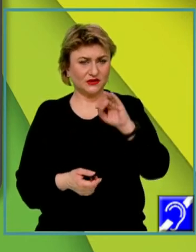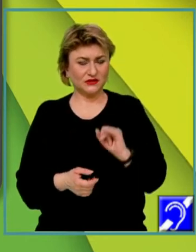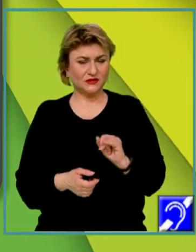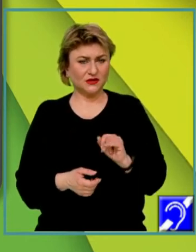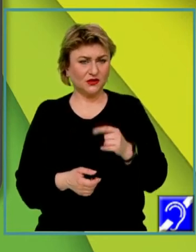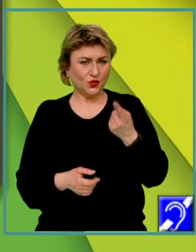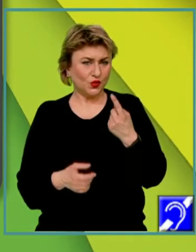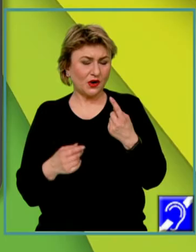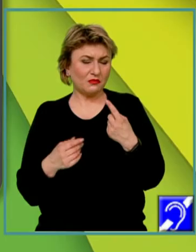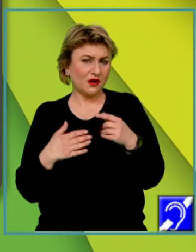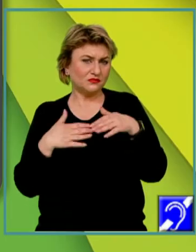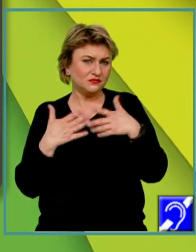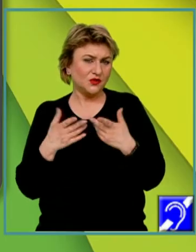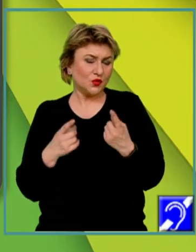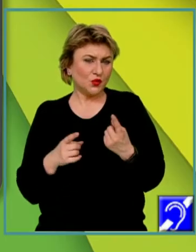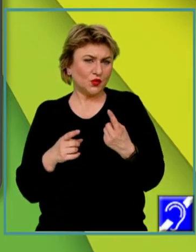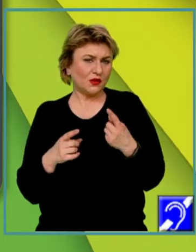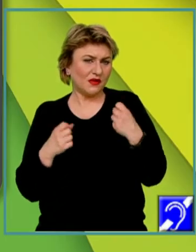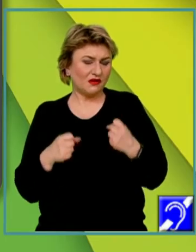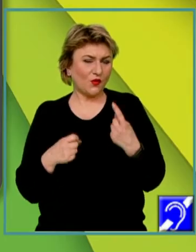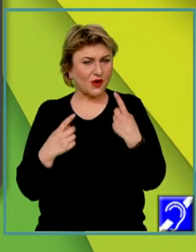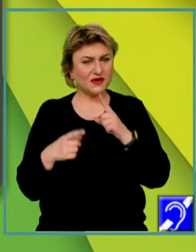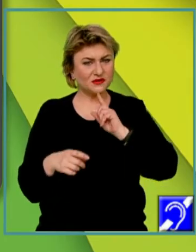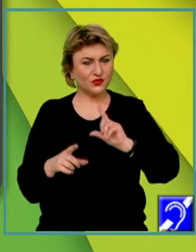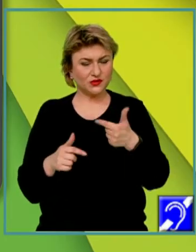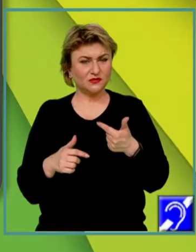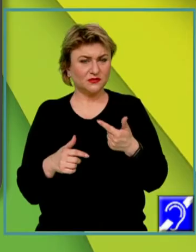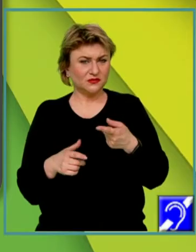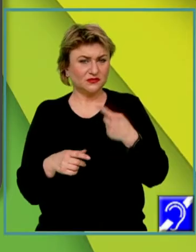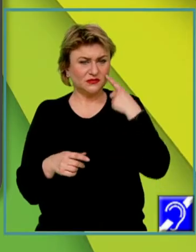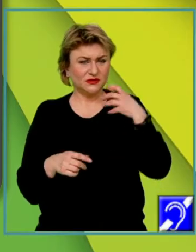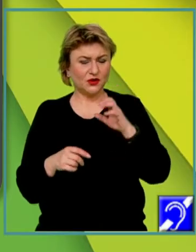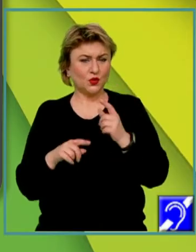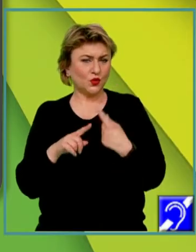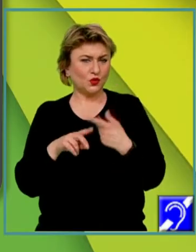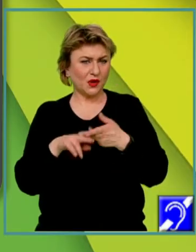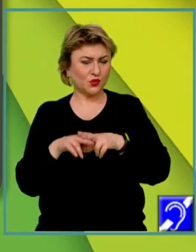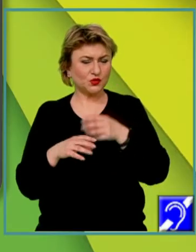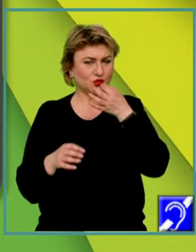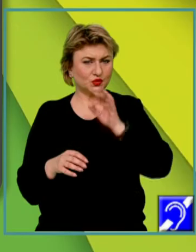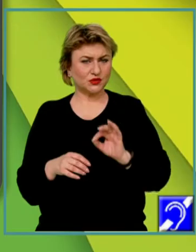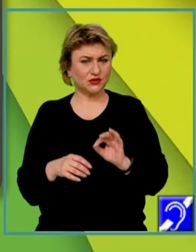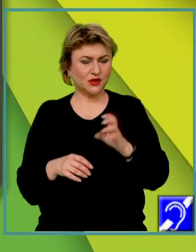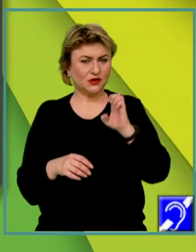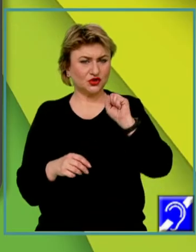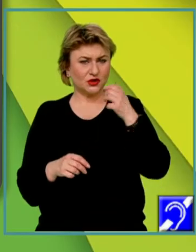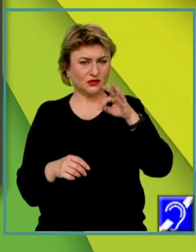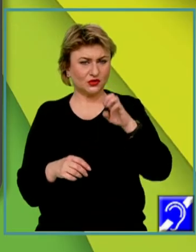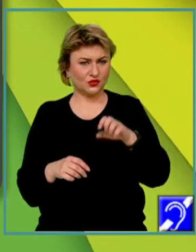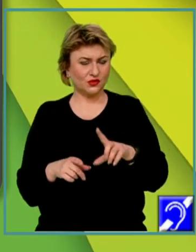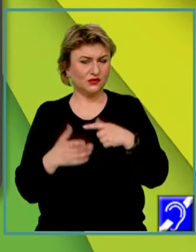una mai amplă, una mai simplă, pe care o puteți reține cu mai multă ușurință. Și anume, eșantionul